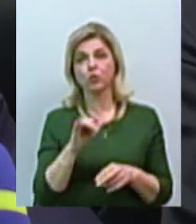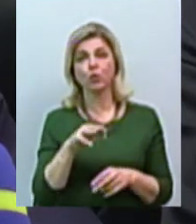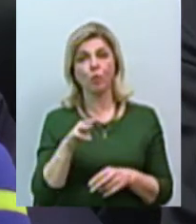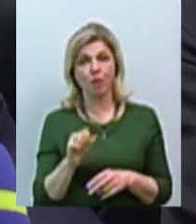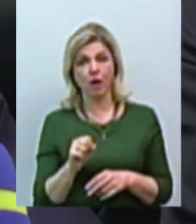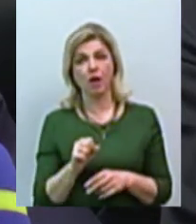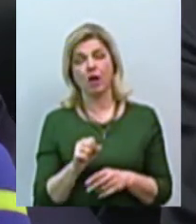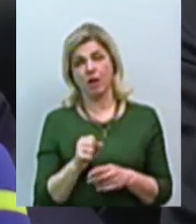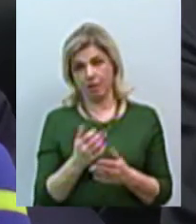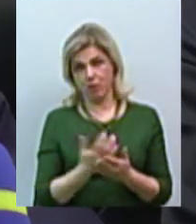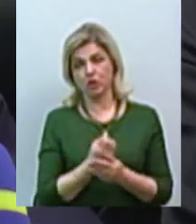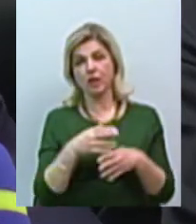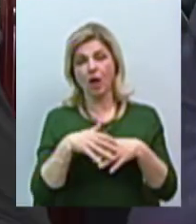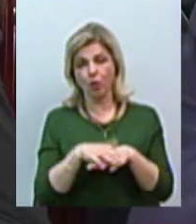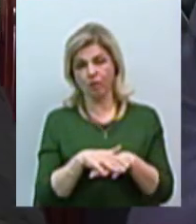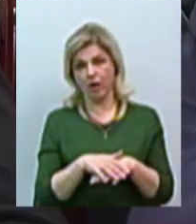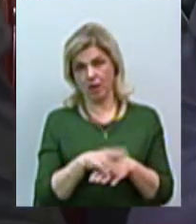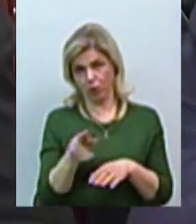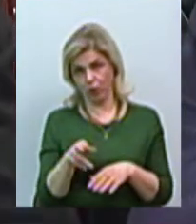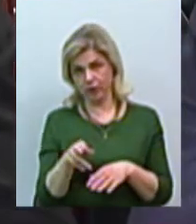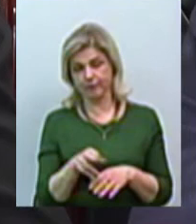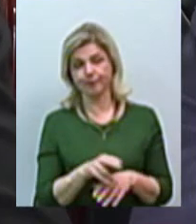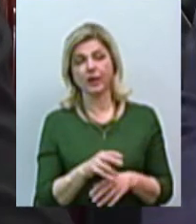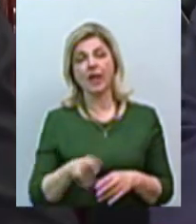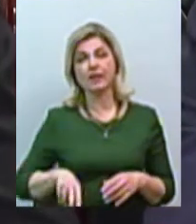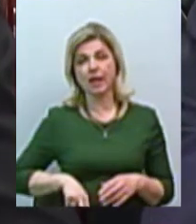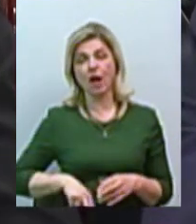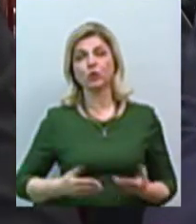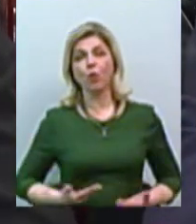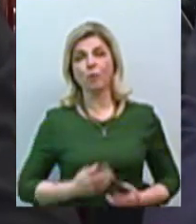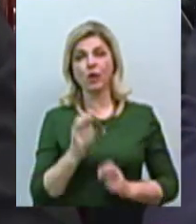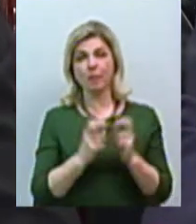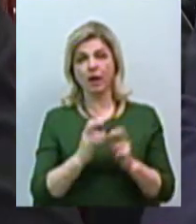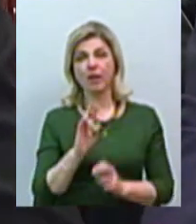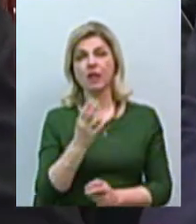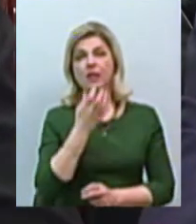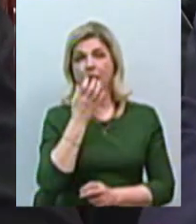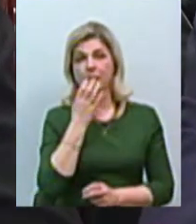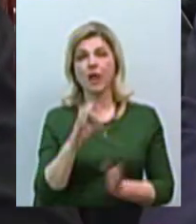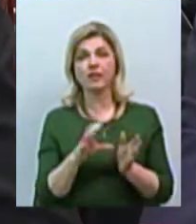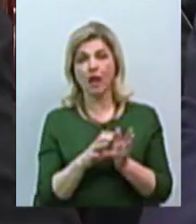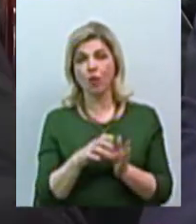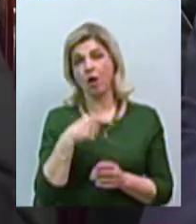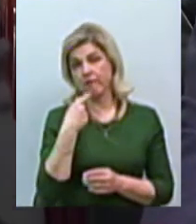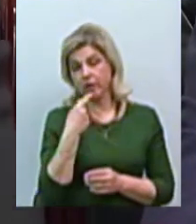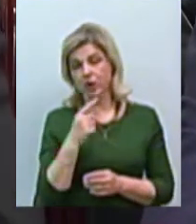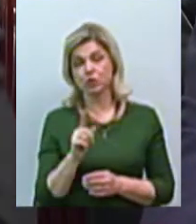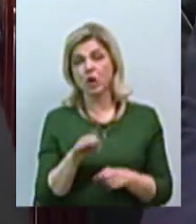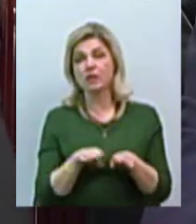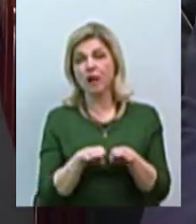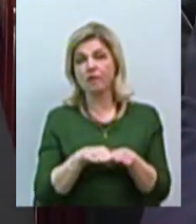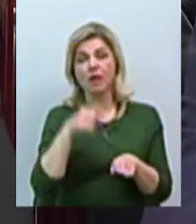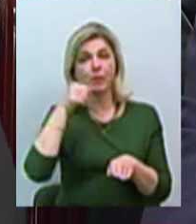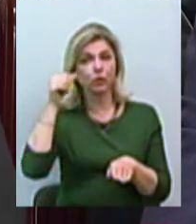нас пішла в нарахування грудня. Директор обласного комунального підприємства Миколаєвоблтеплоенерго Микола Логвінов каже, порівняно з